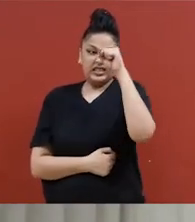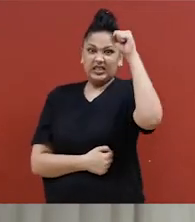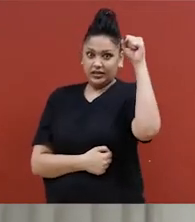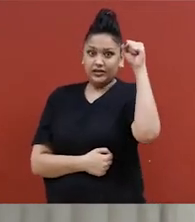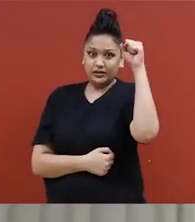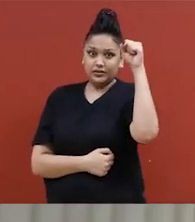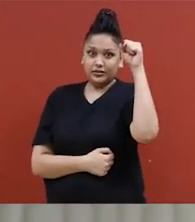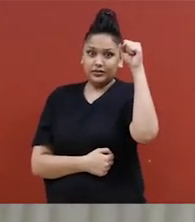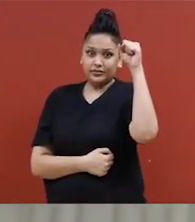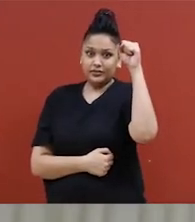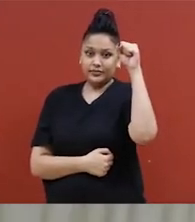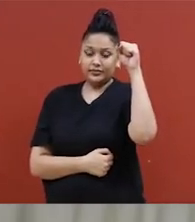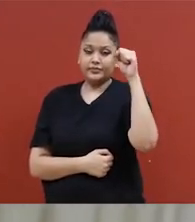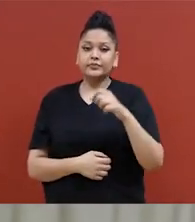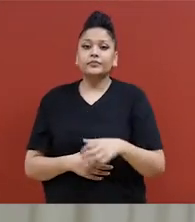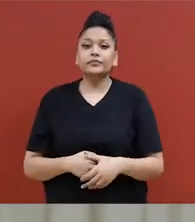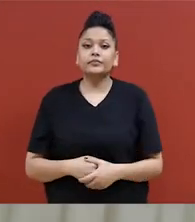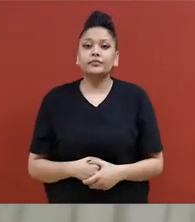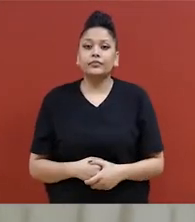s'accroche toujours.